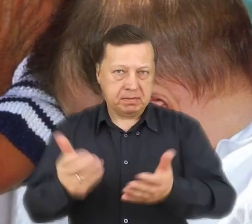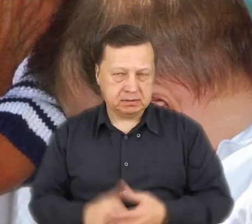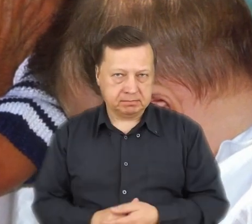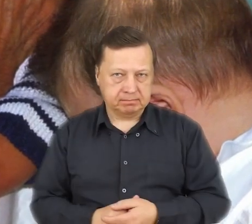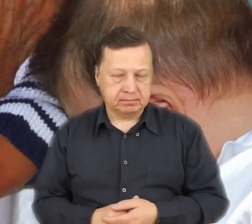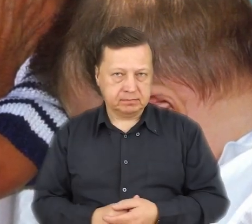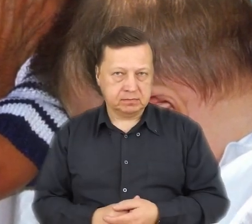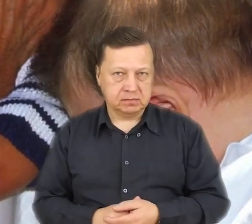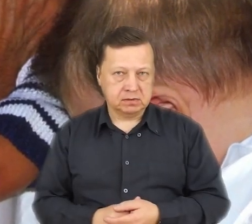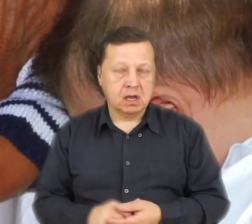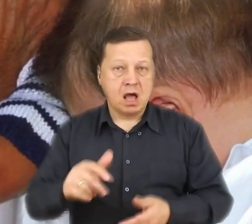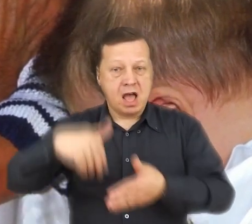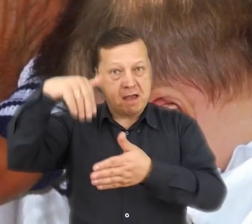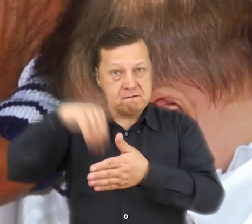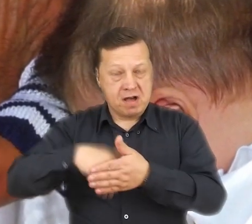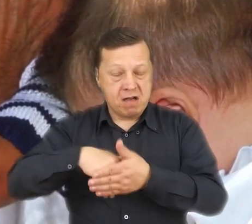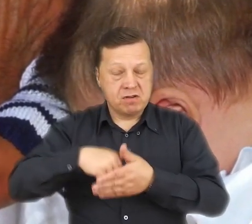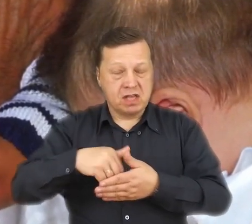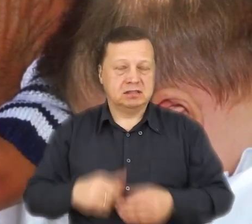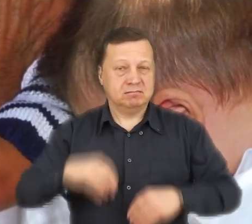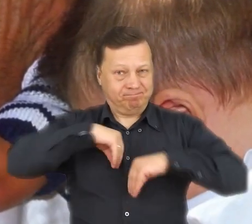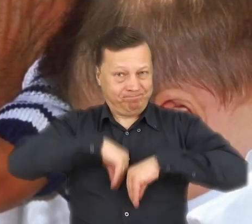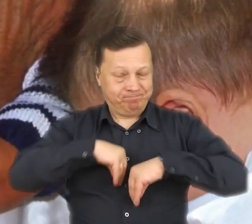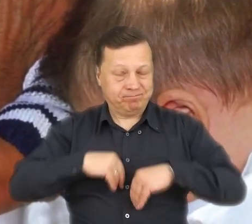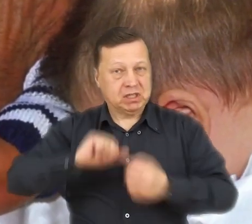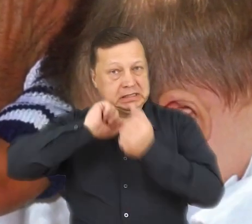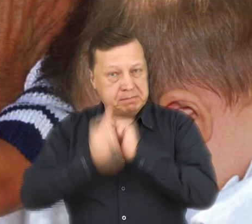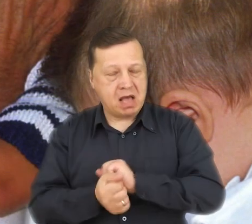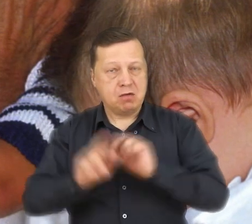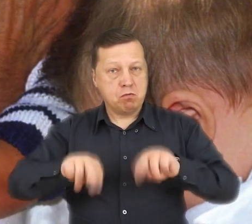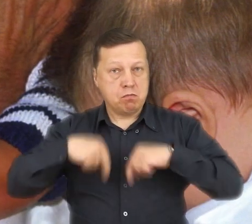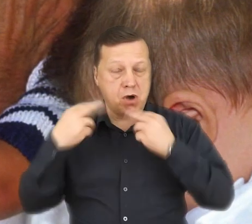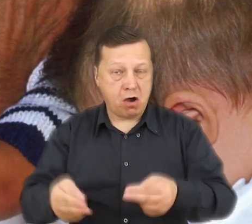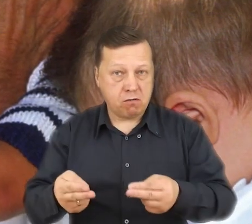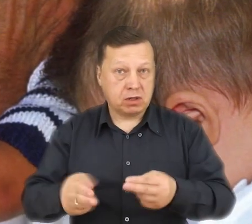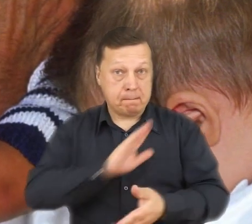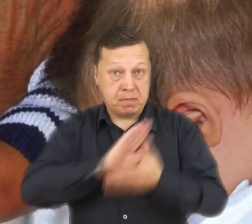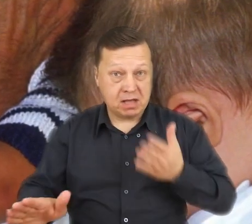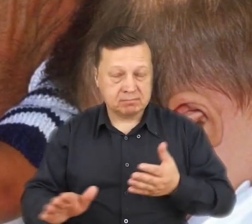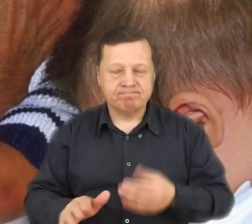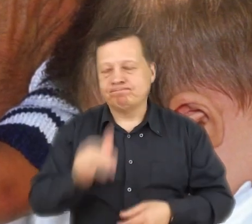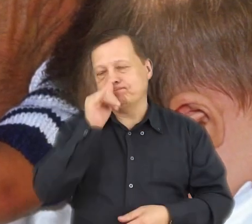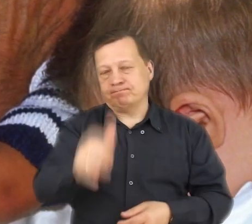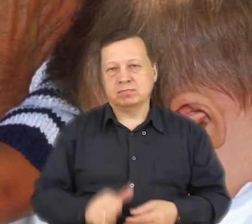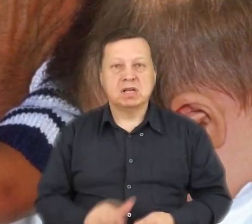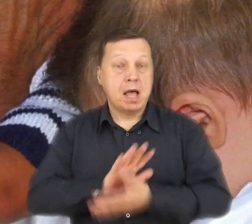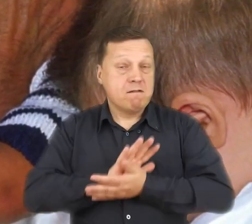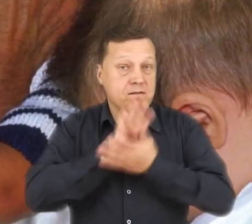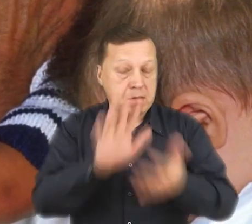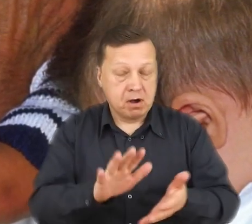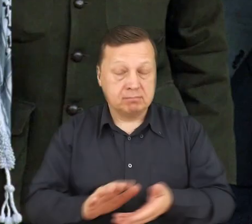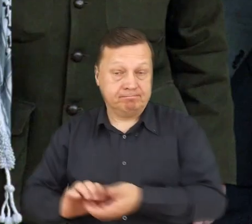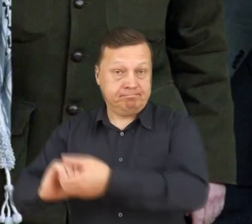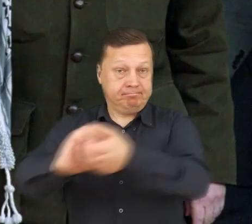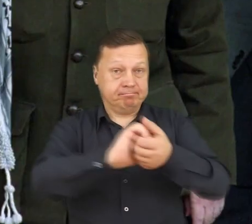które nie jest możliwe bez wewnętrznej przemiany i nawrócenia. Przebaczyć